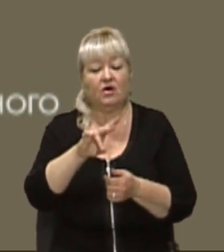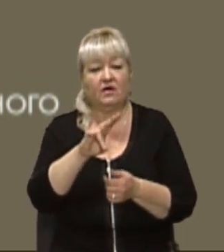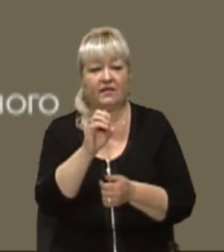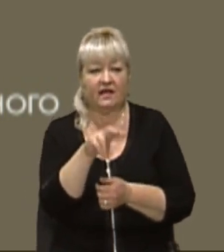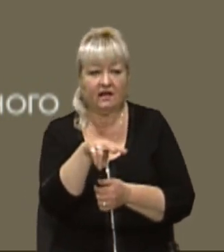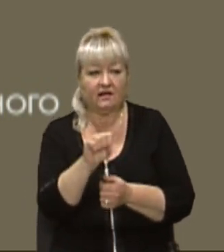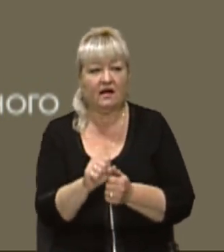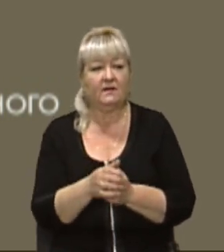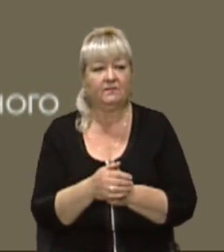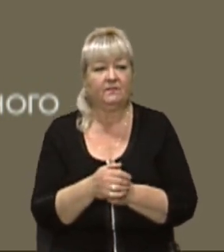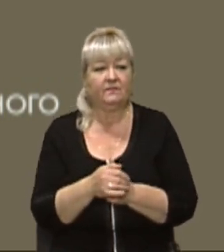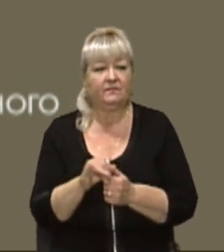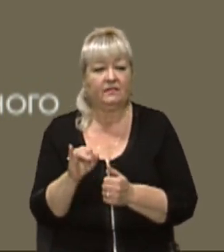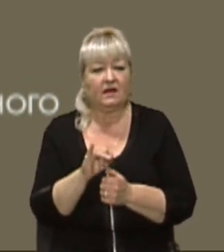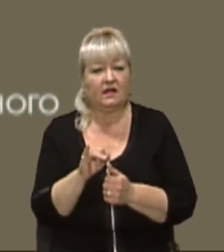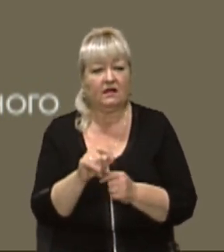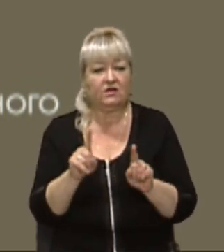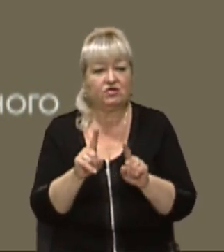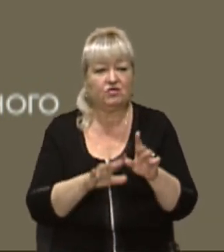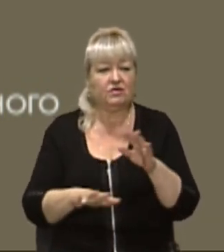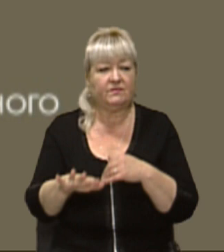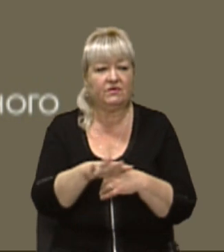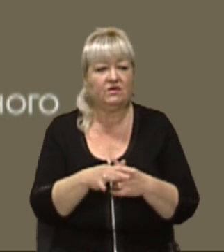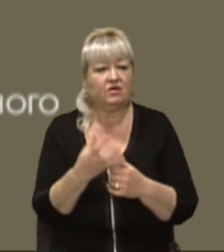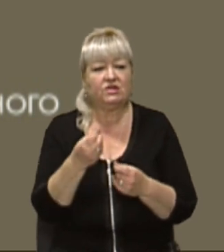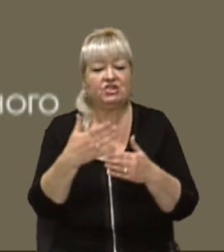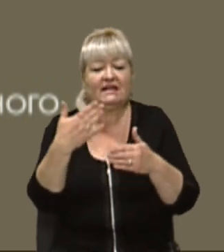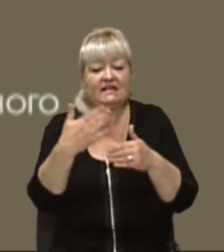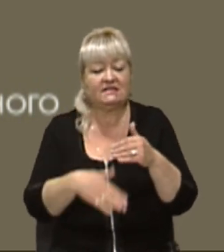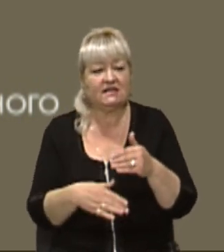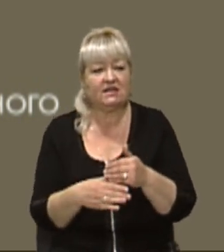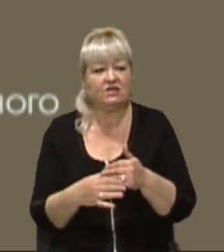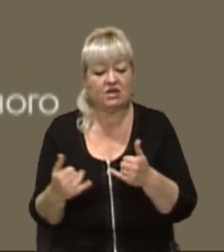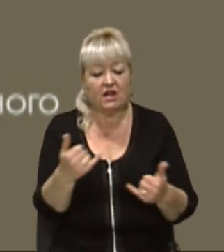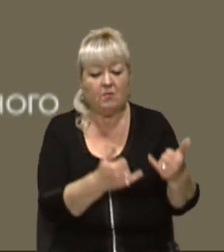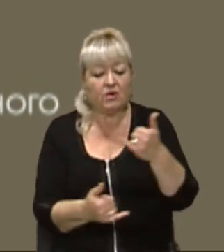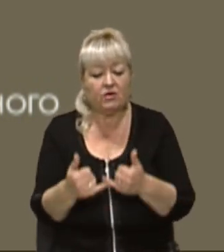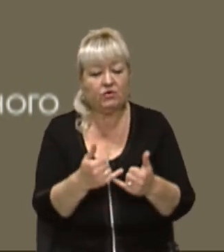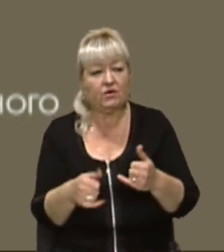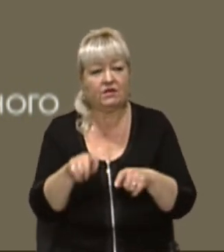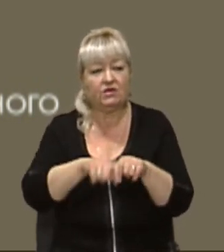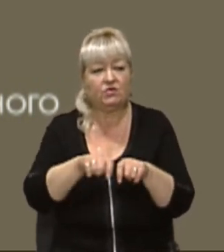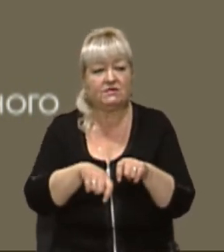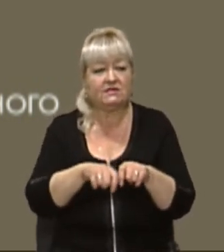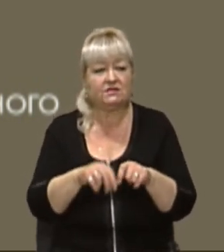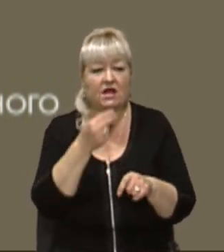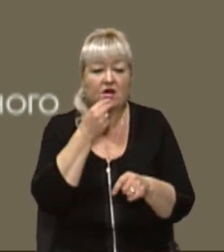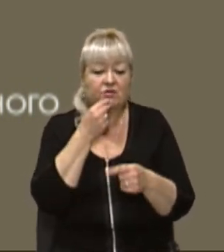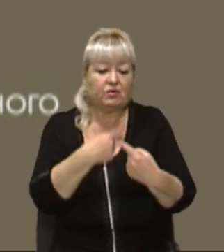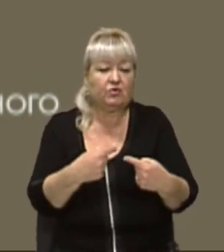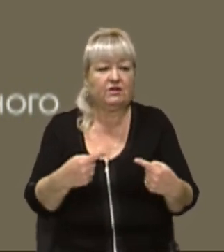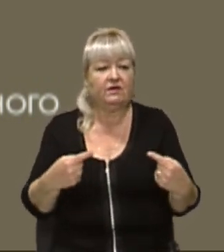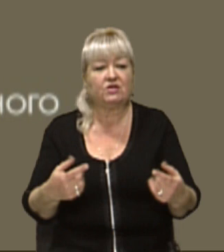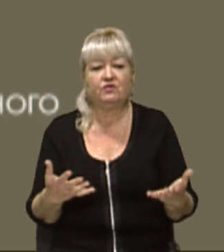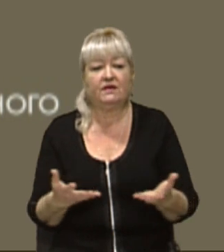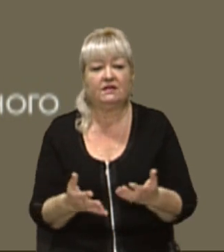з об'єктів довкілля, але там ще не закінчилися лабораторні дослідження, продуктів хворчування з